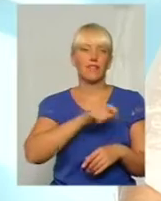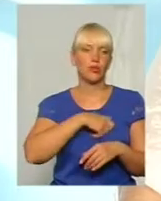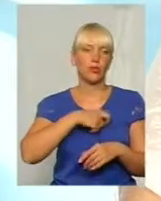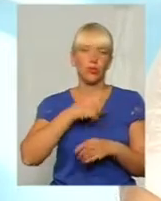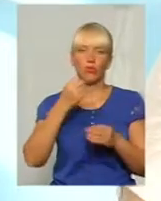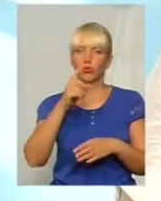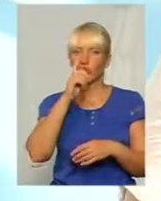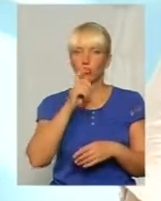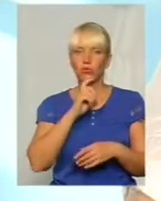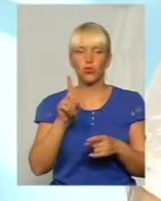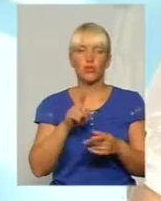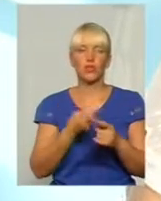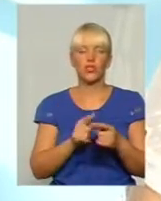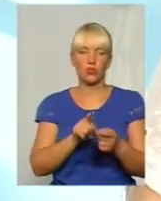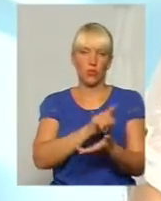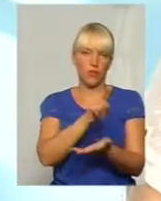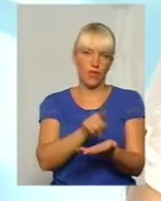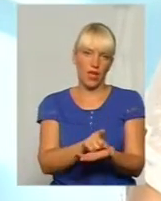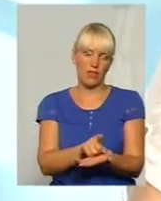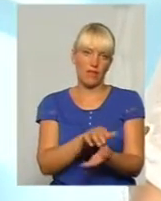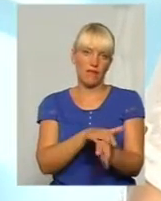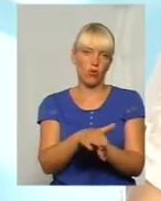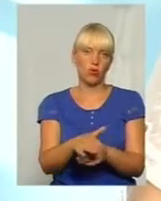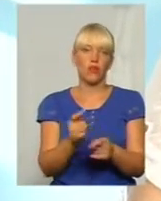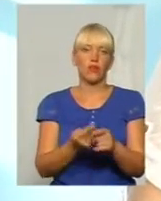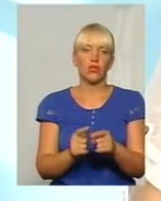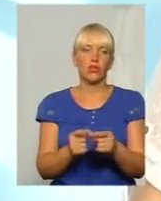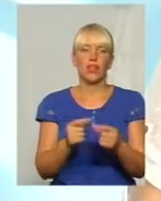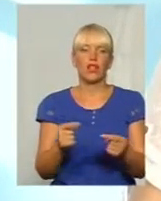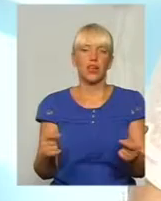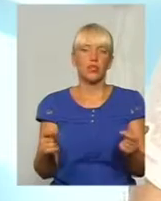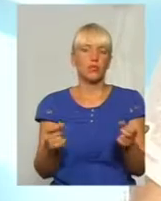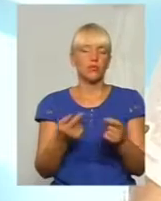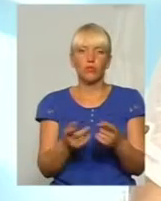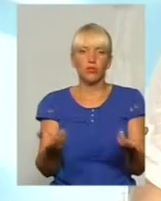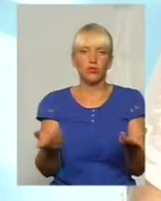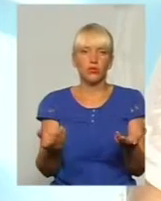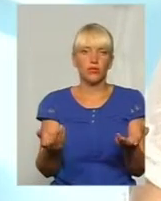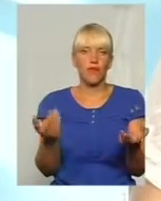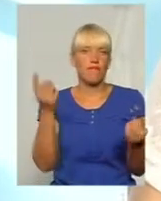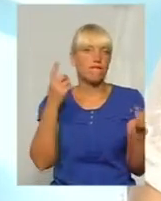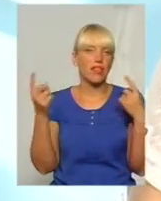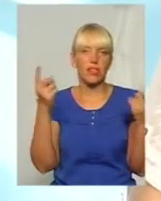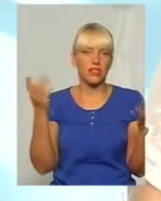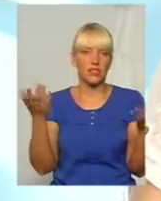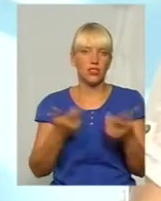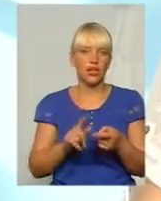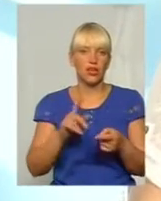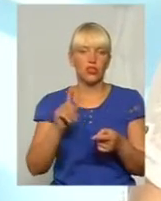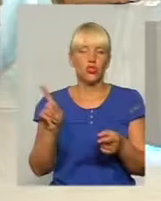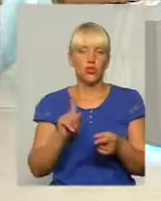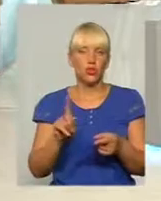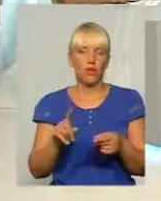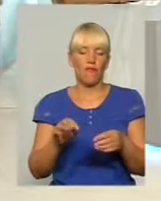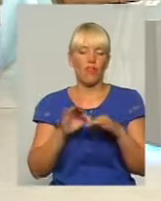закон, що вони його зобов'язані виконувати. Оці речі взагалі якісь фантастичні, які просто ведуть, ну як на мене, то просто ведуть до розвалу